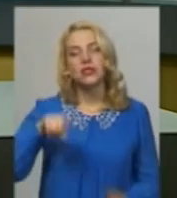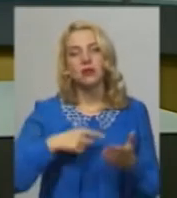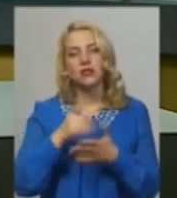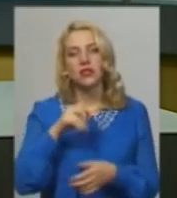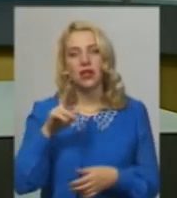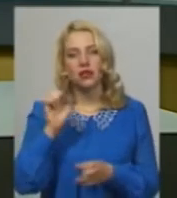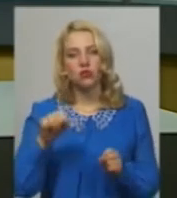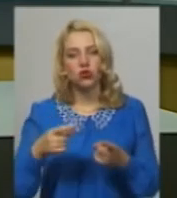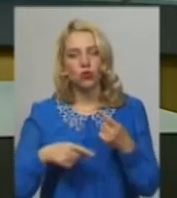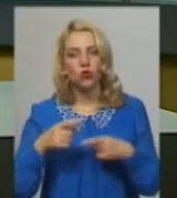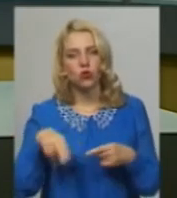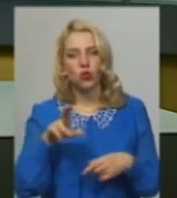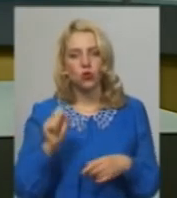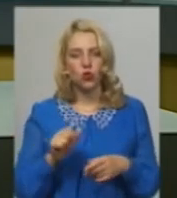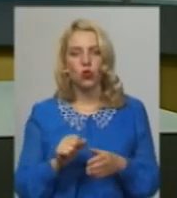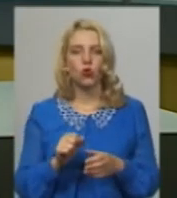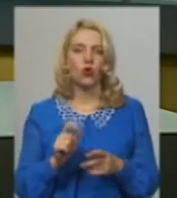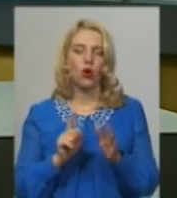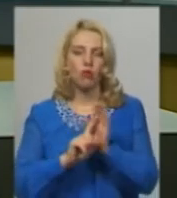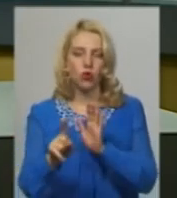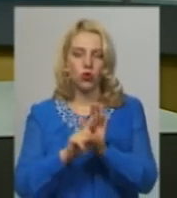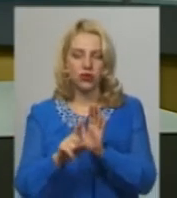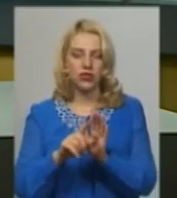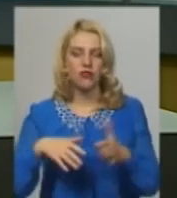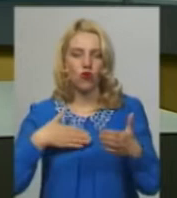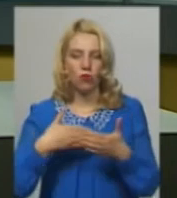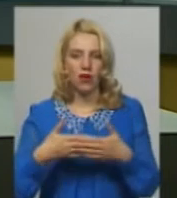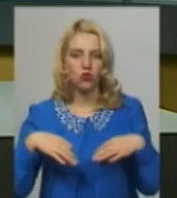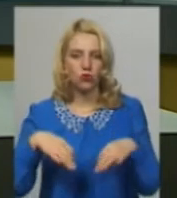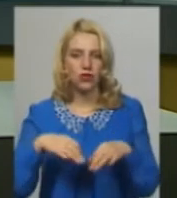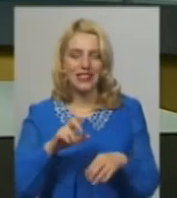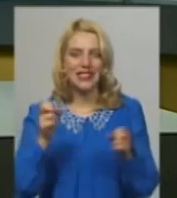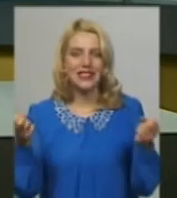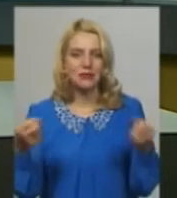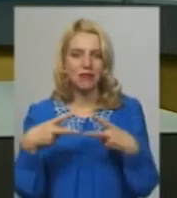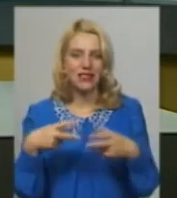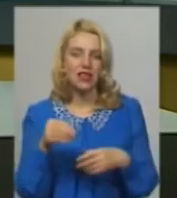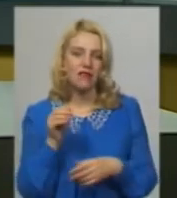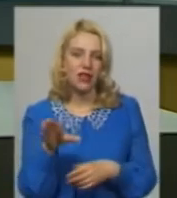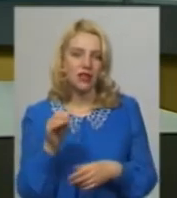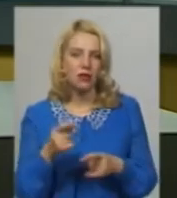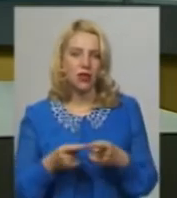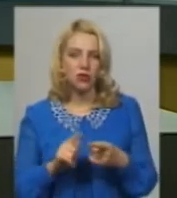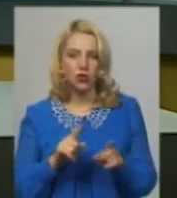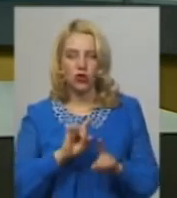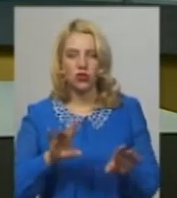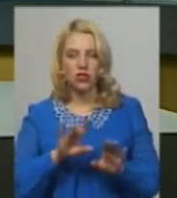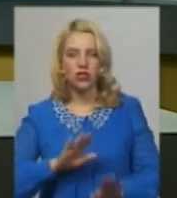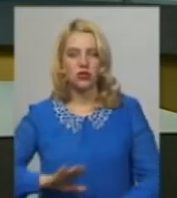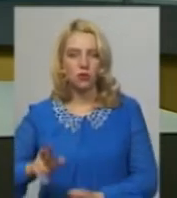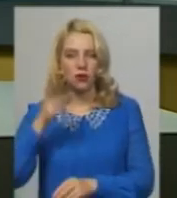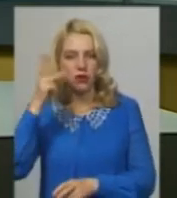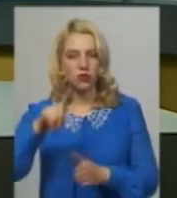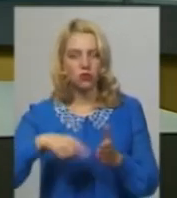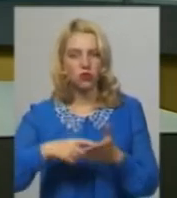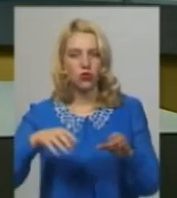раді можуть повернутися до проїзду у громадському транспорті за спецквитками. Про це Суспільному сказав заступник Хмельницького міського голови